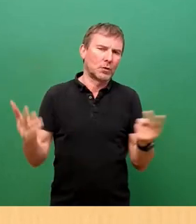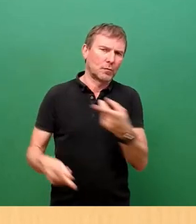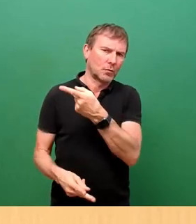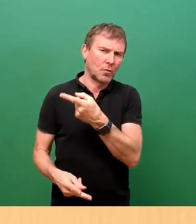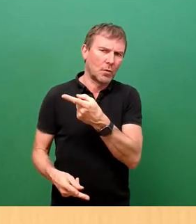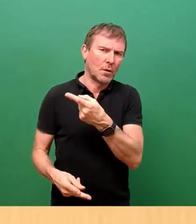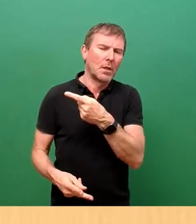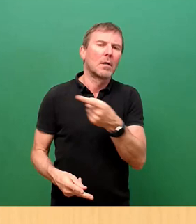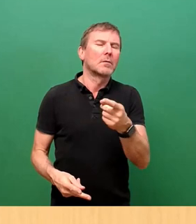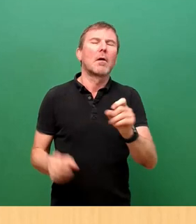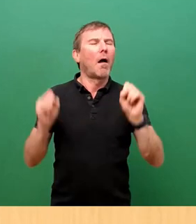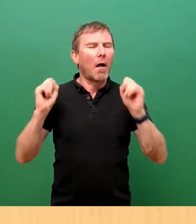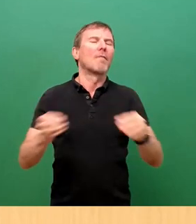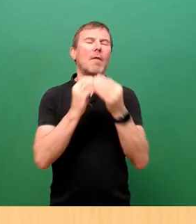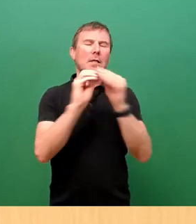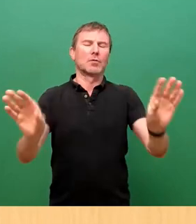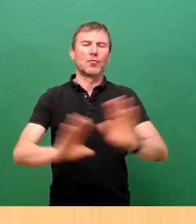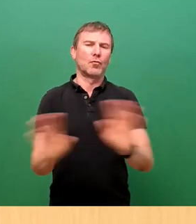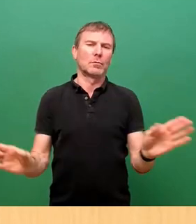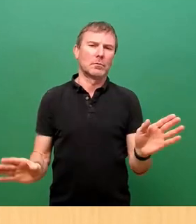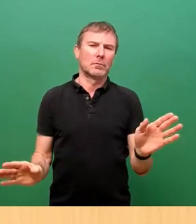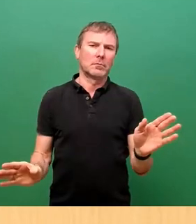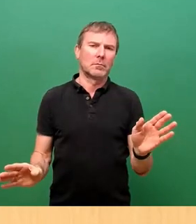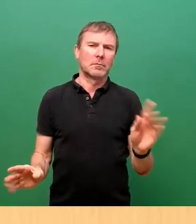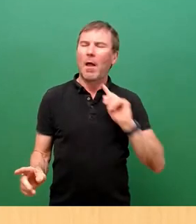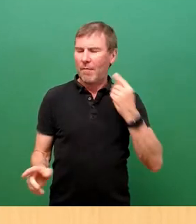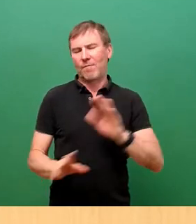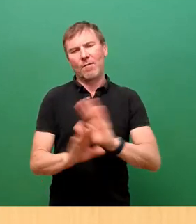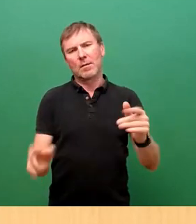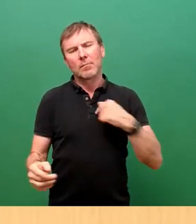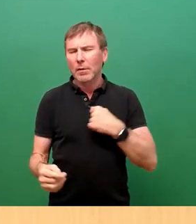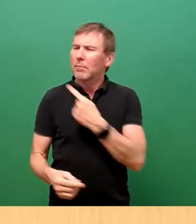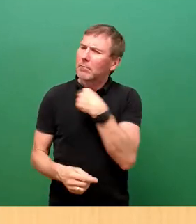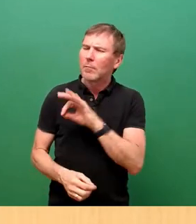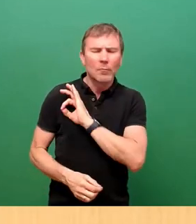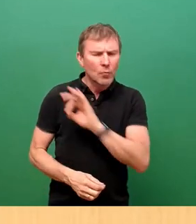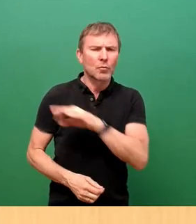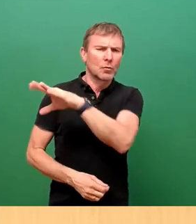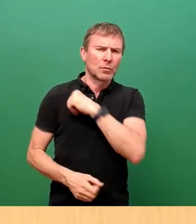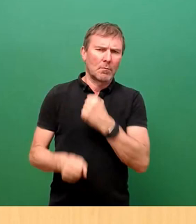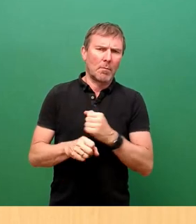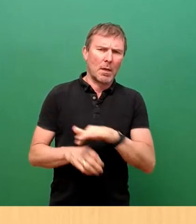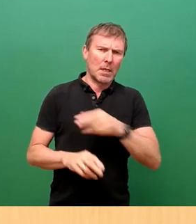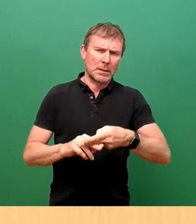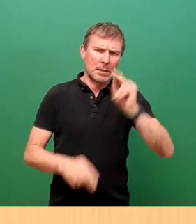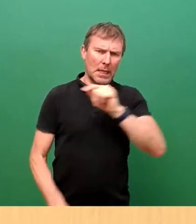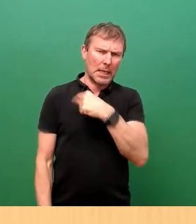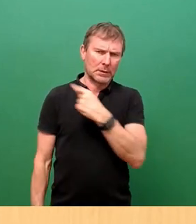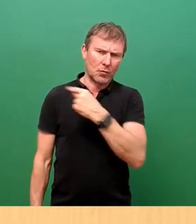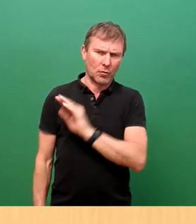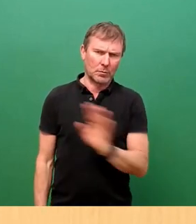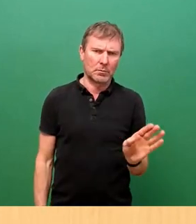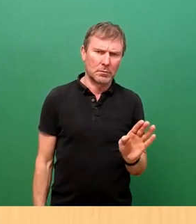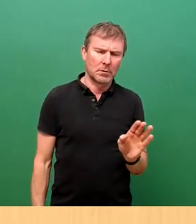Fake News handelt. Das kann ich auch so klar sagen. Wir haben enge und gute Zusammenarbeit mit der Landesdirektion. Hier gibt es